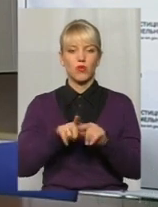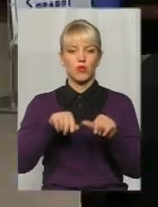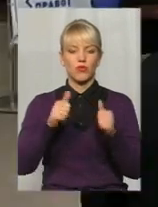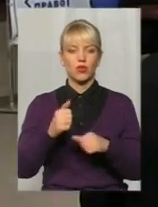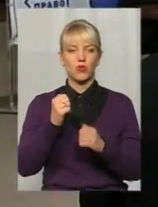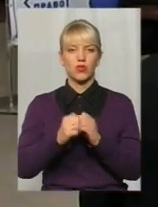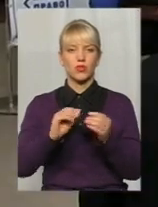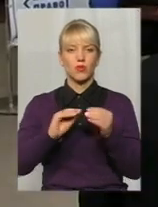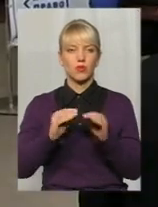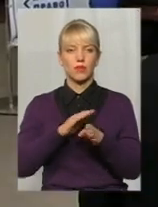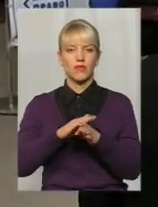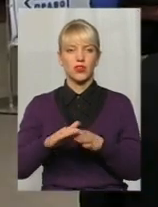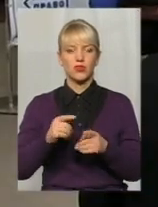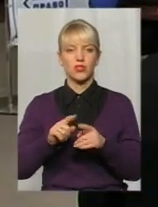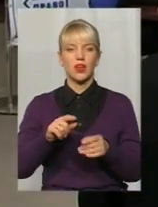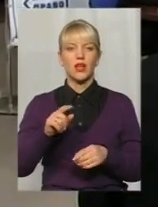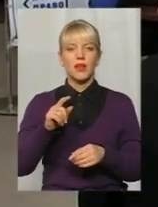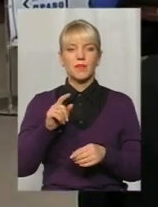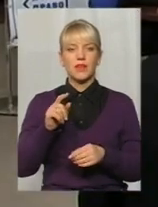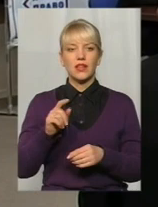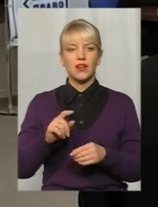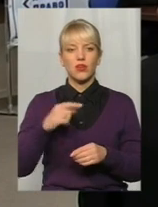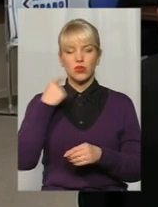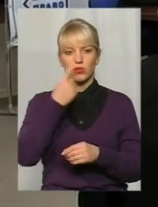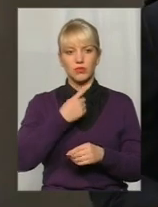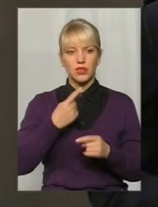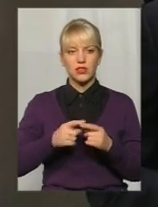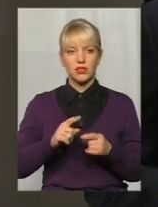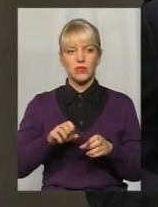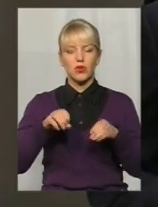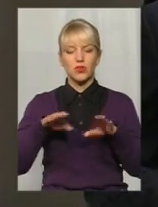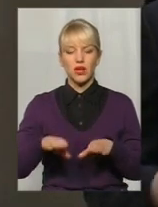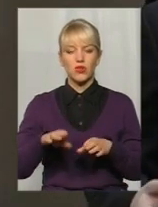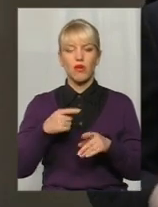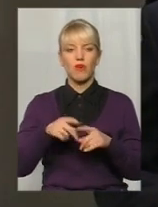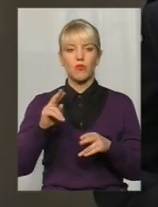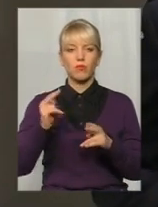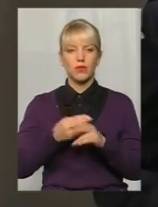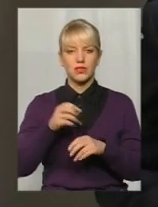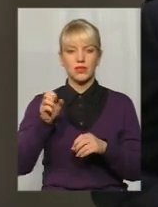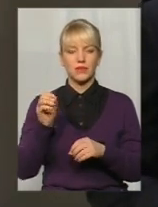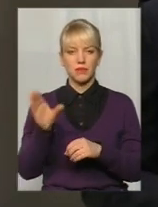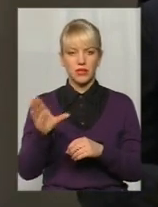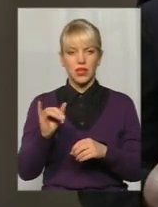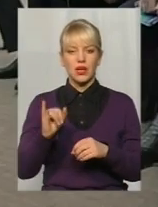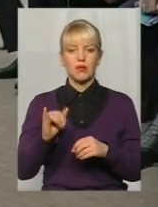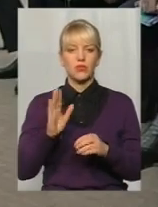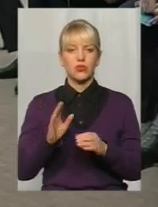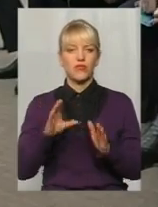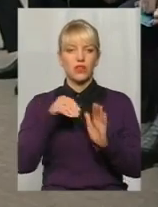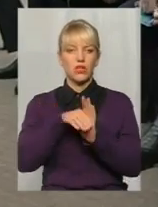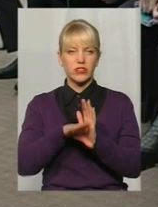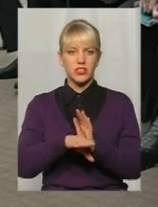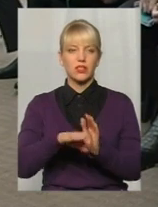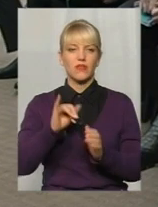індивідуально. Постанови про тимчасове позбавлення водійських прав одночасно надсилатимуть з лісним неплатникам і у поліцію краю. Їх вноситимуть у